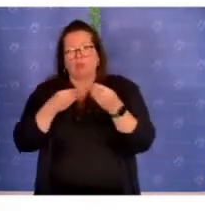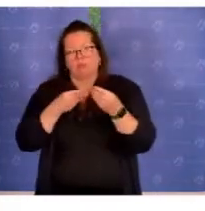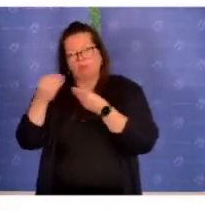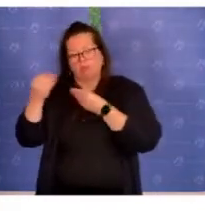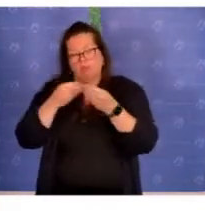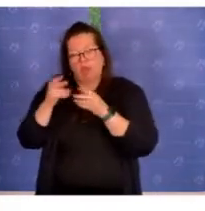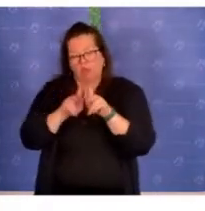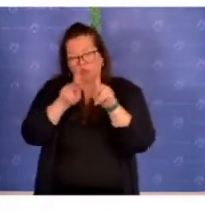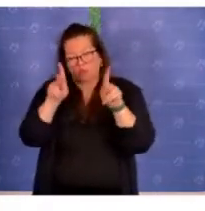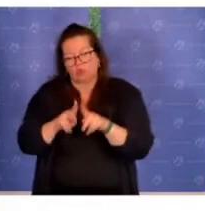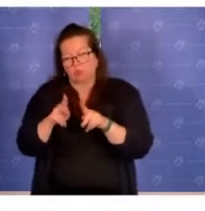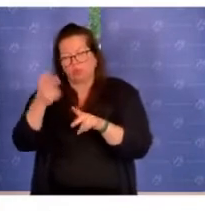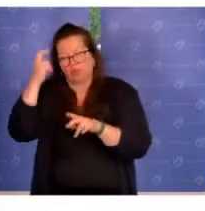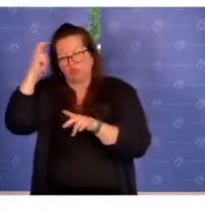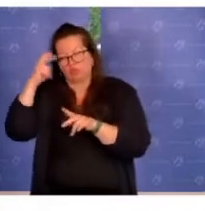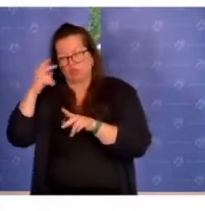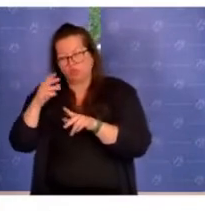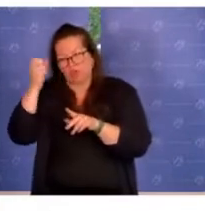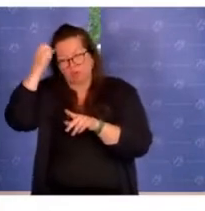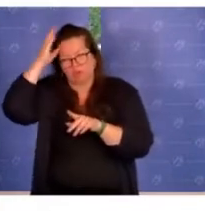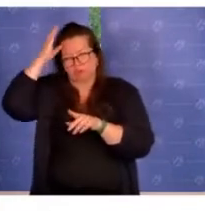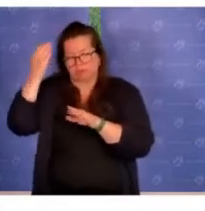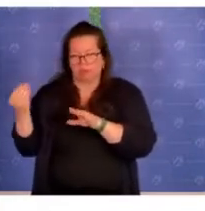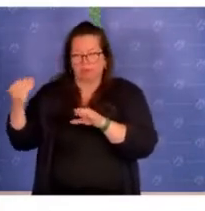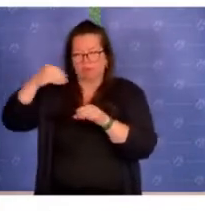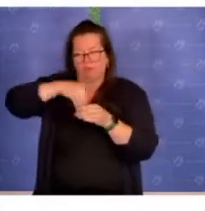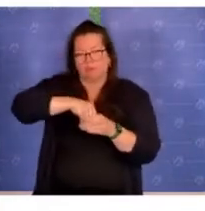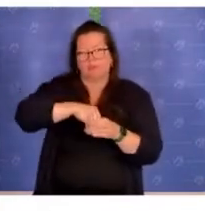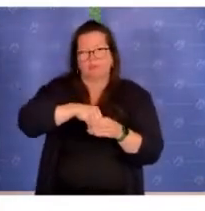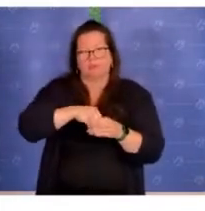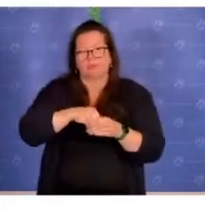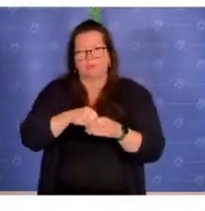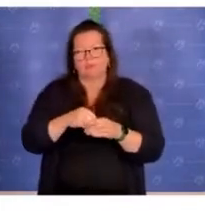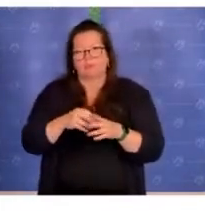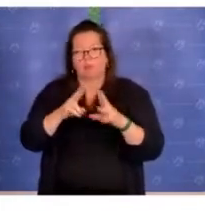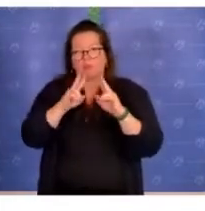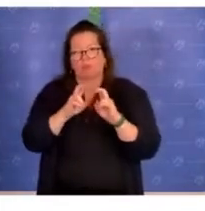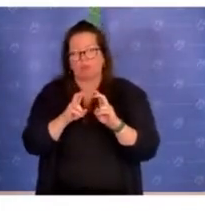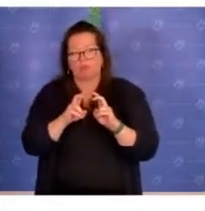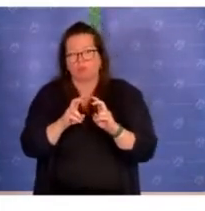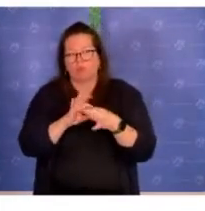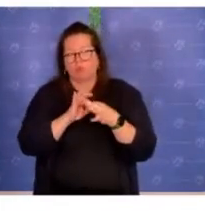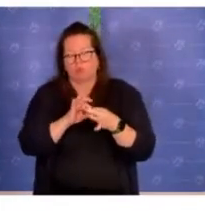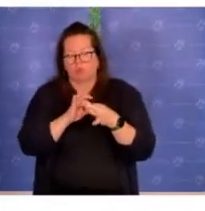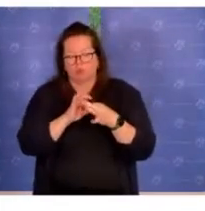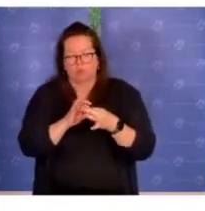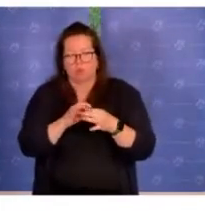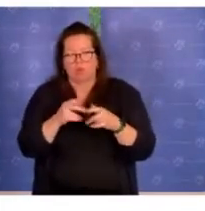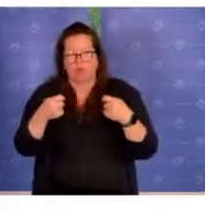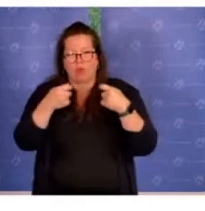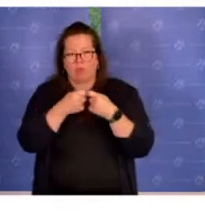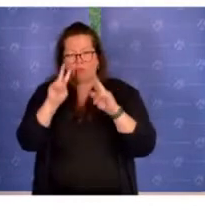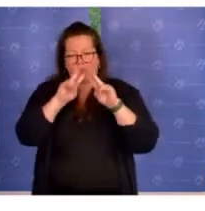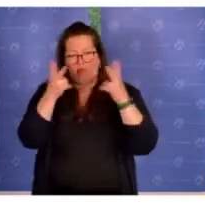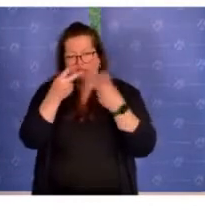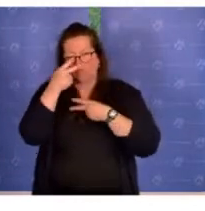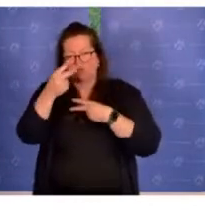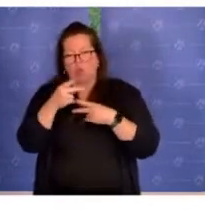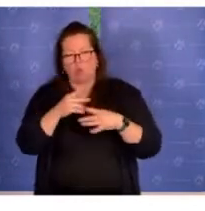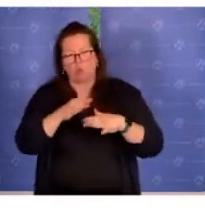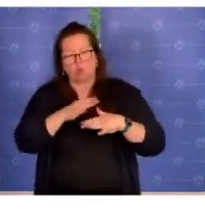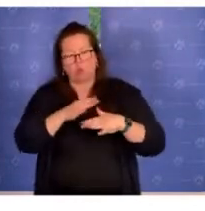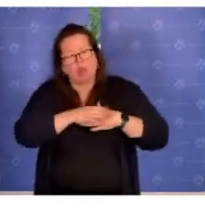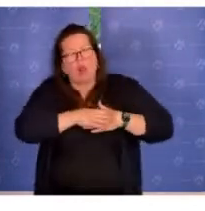Expertise eingeflossen, versteht Antisemitismus hier auf dem Stand der Forschung letzten Endes als eine Verbindung aus Weltanschauung und Leidenschaft